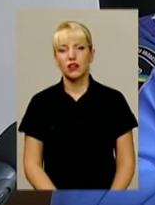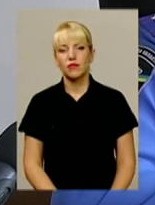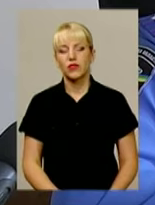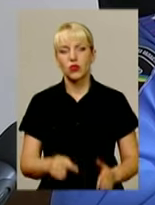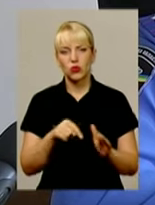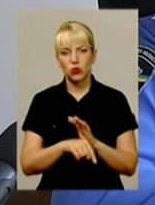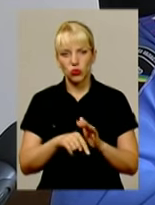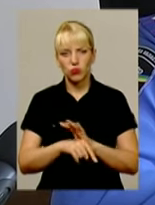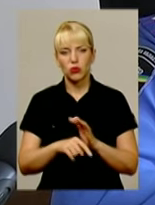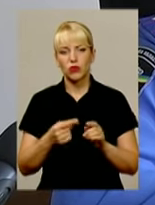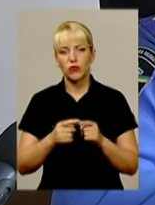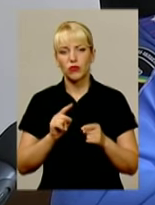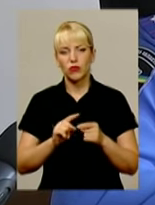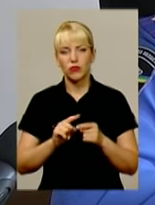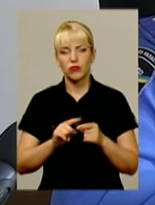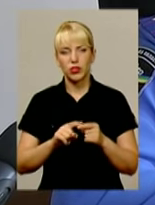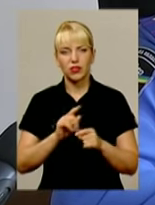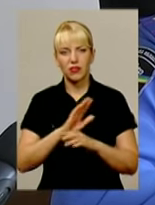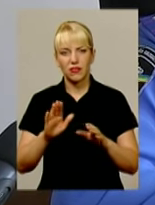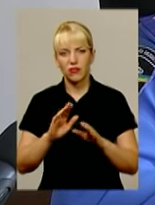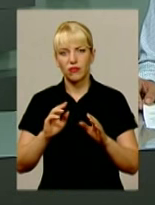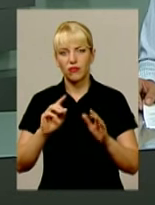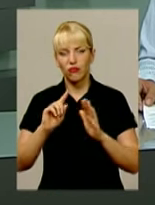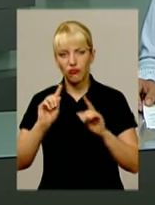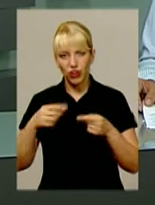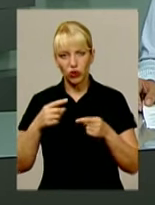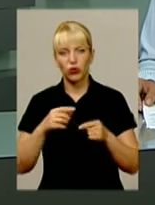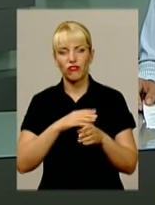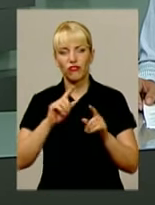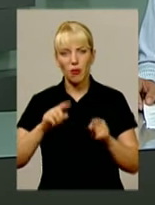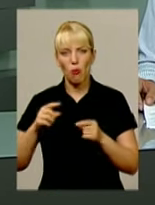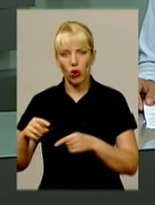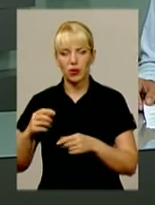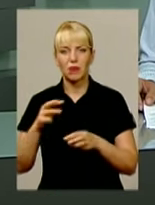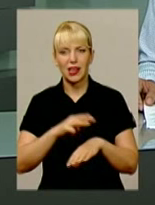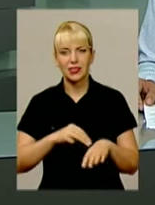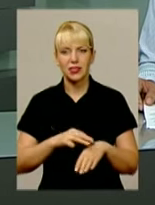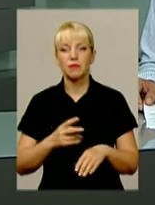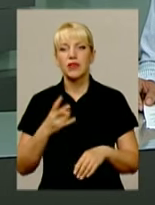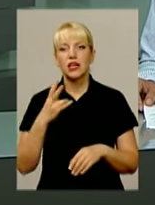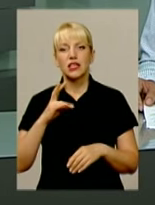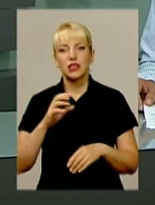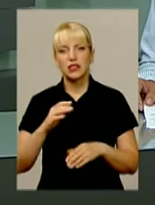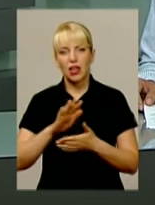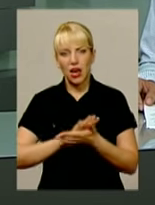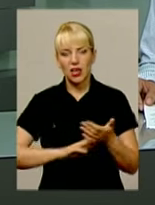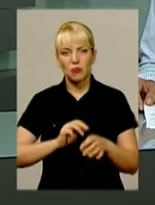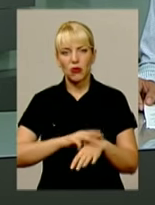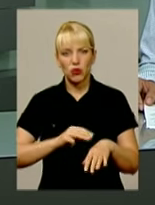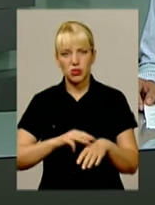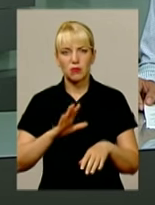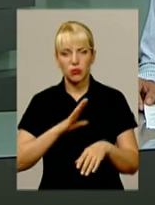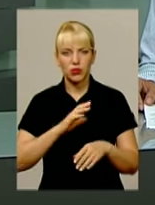вчинив злісну непокору законним вимогам працівників міліції. За словами Онісєва, далі правоохоронці застосували засоби